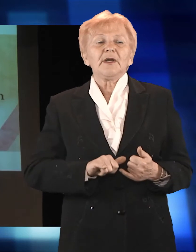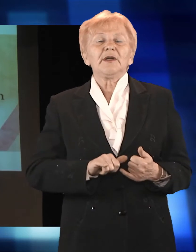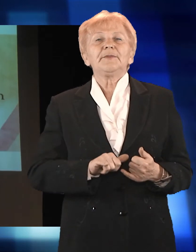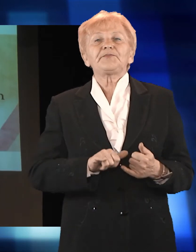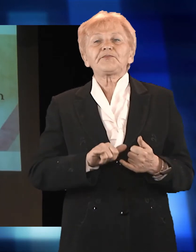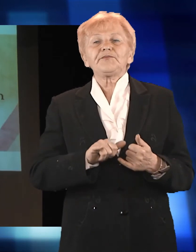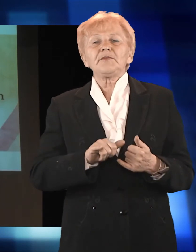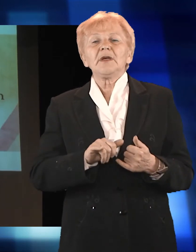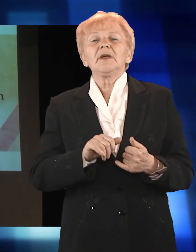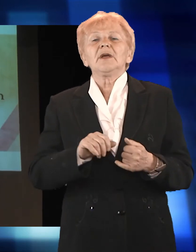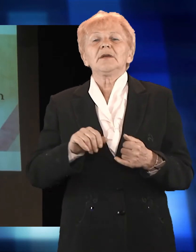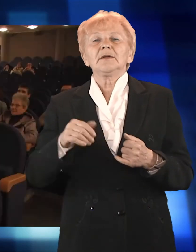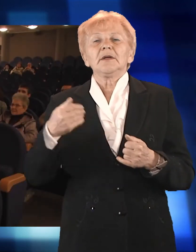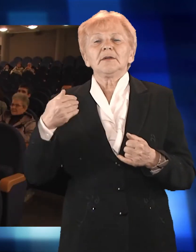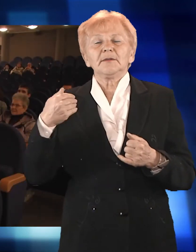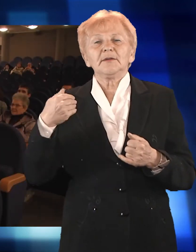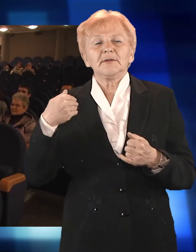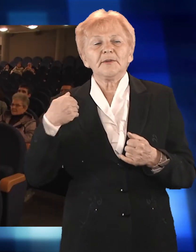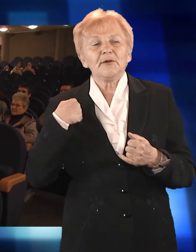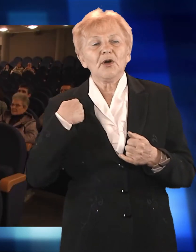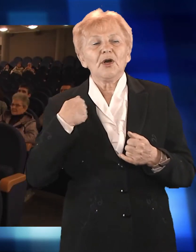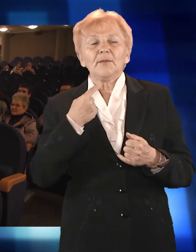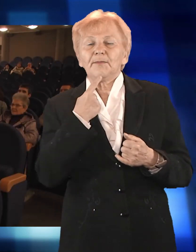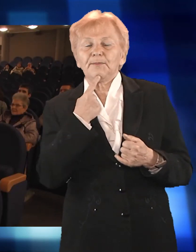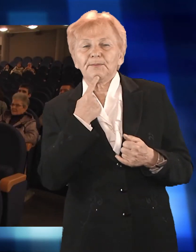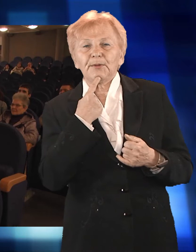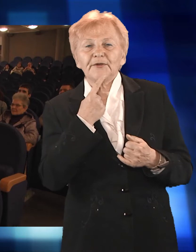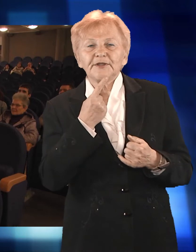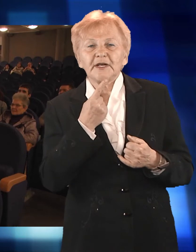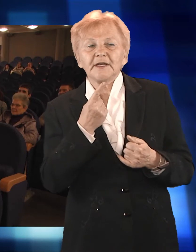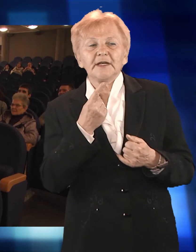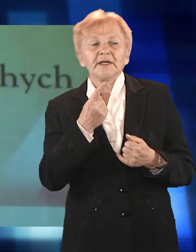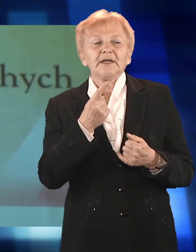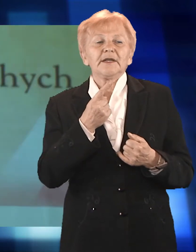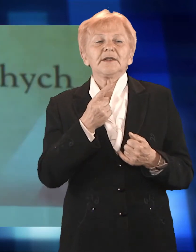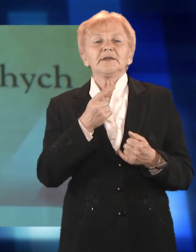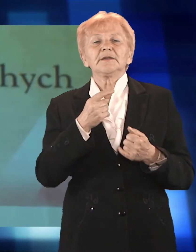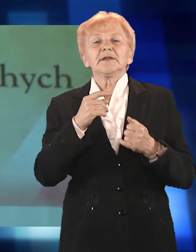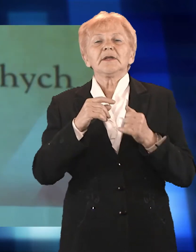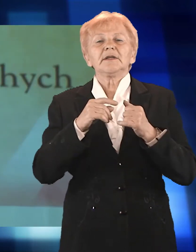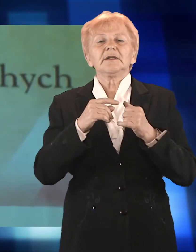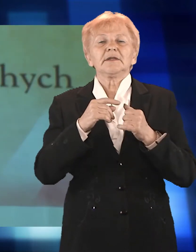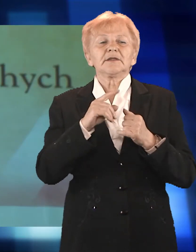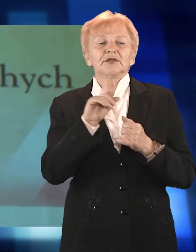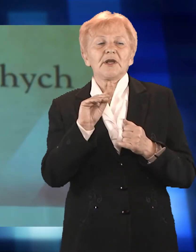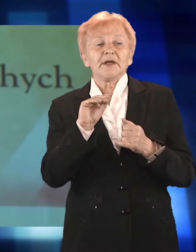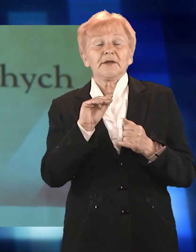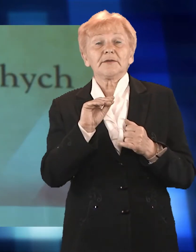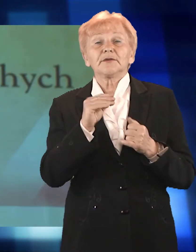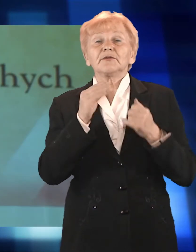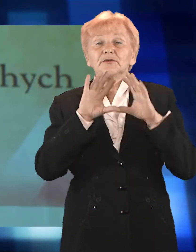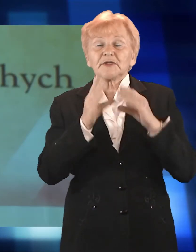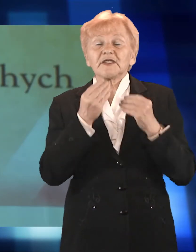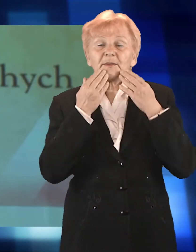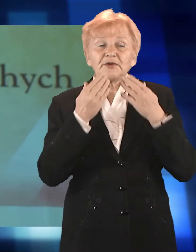-lecia Koła Terenowego Polskiego Związku Głuchych w Raciborzu odbył się w Domu Kultury Strzecha. Podczas uroczystości